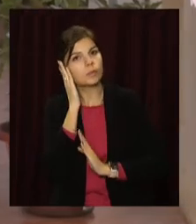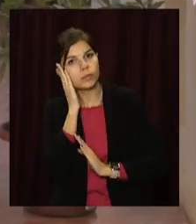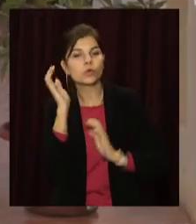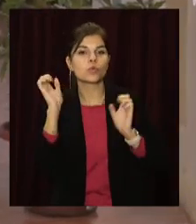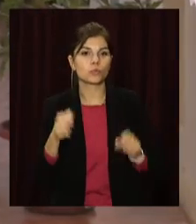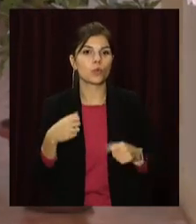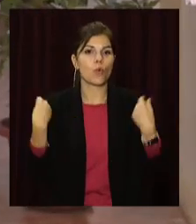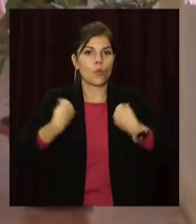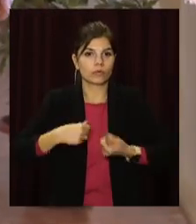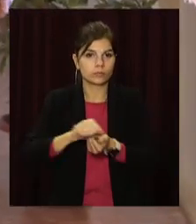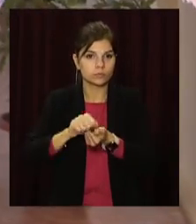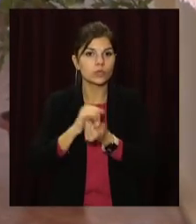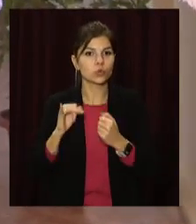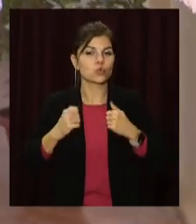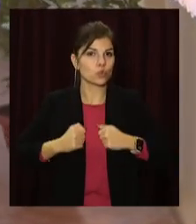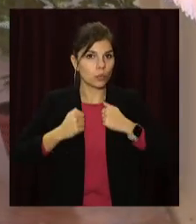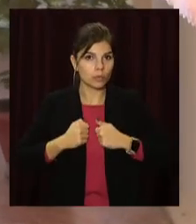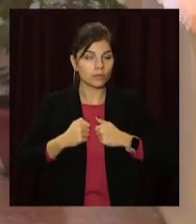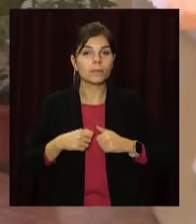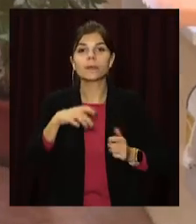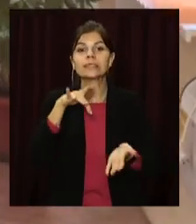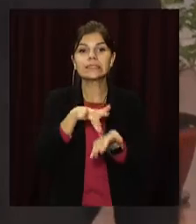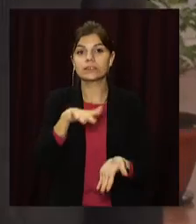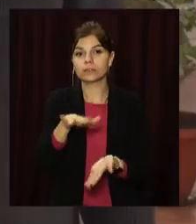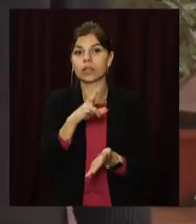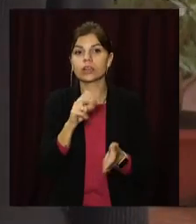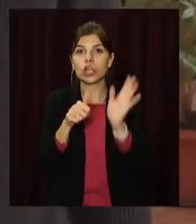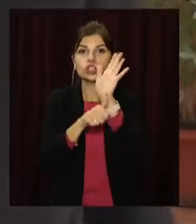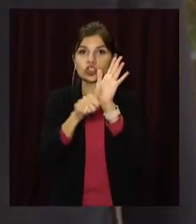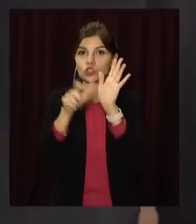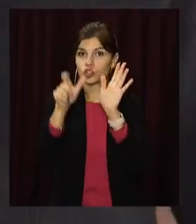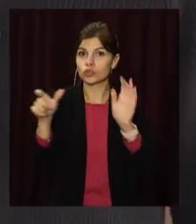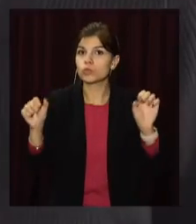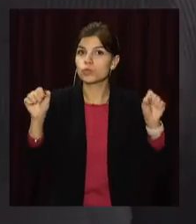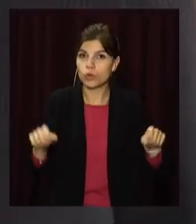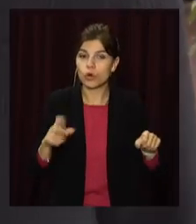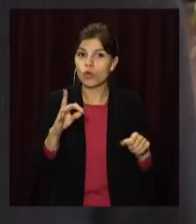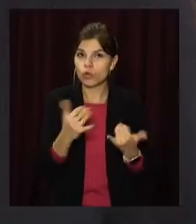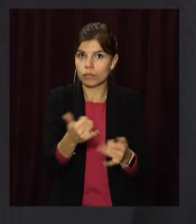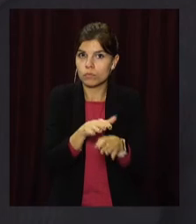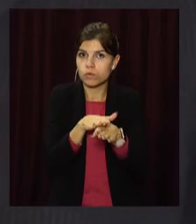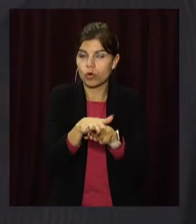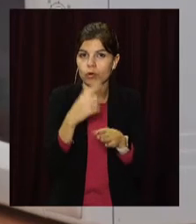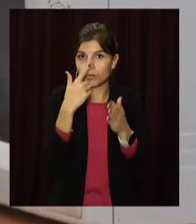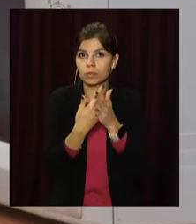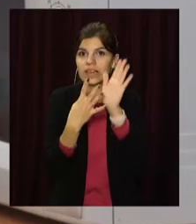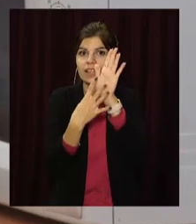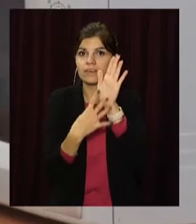можливість випрати одяг та скупатися. Центр розрахований на 60 людей. Наразі він заповнений майже на